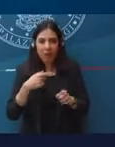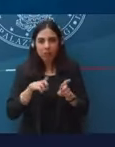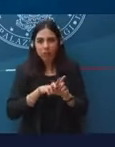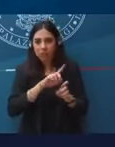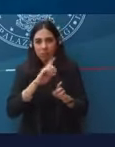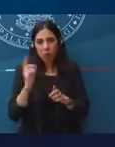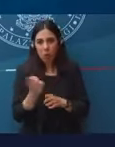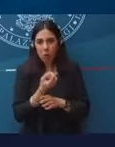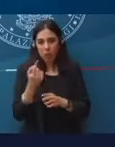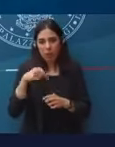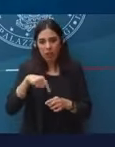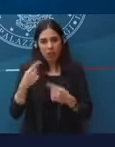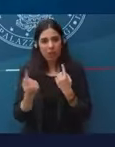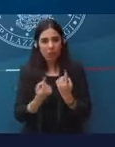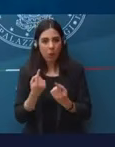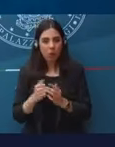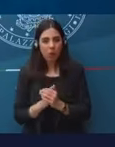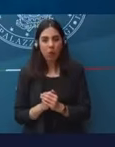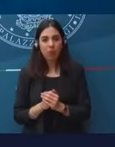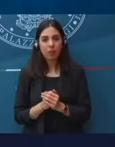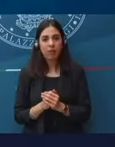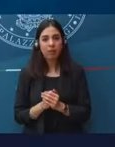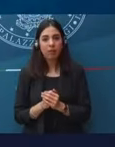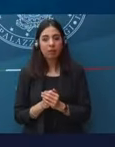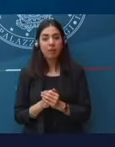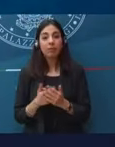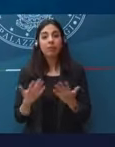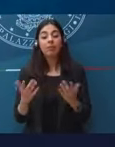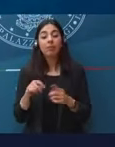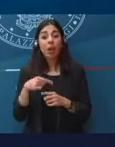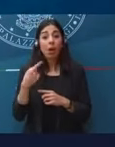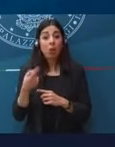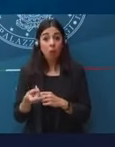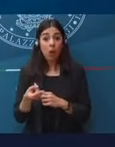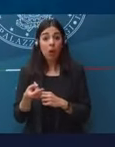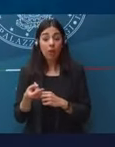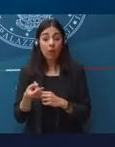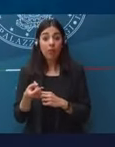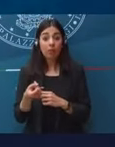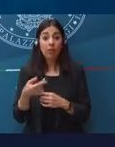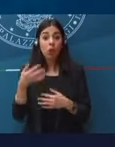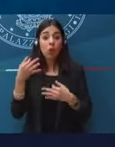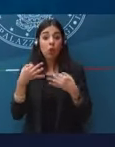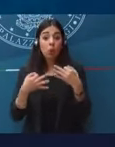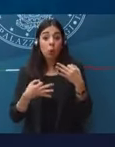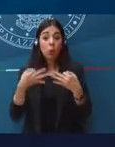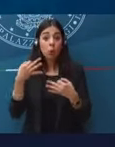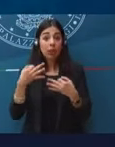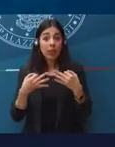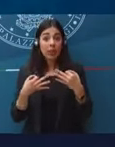che bisogna fare in questa situazione. E poi il giudizio sulla